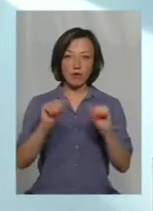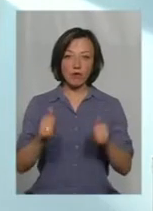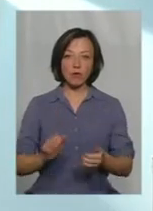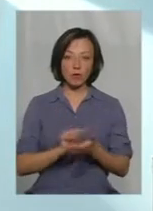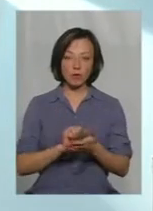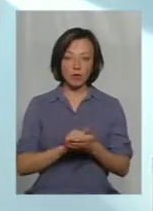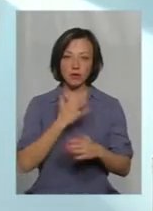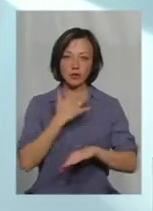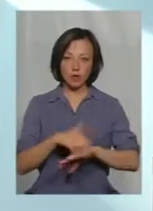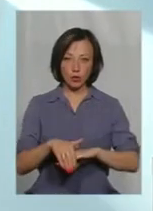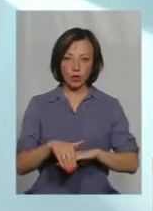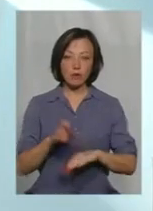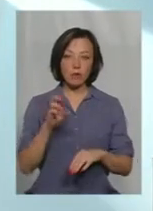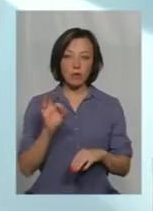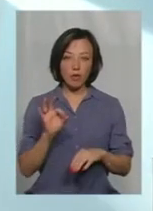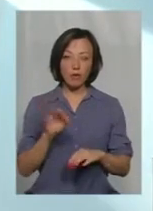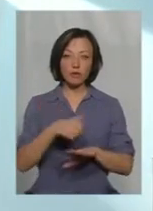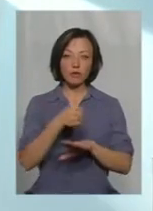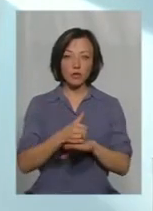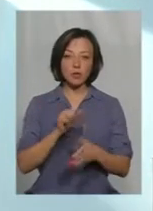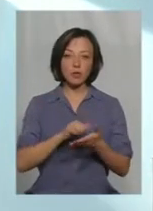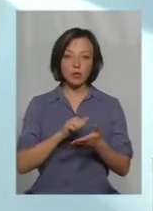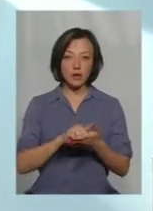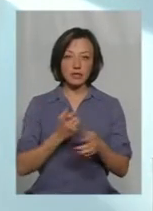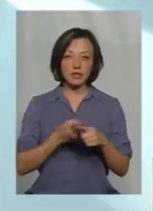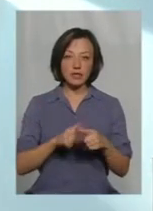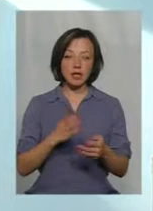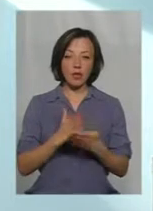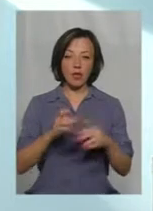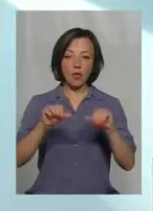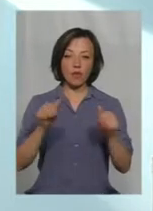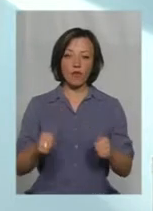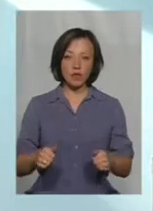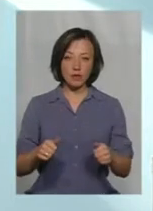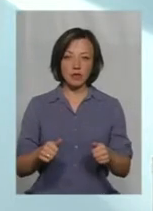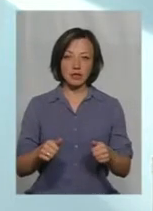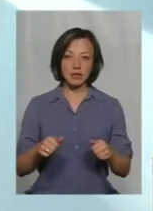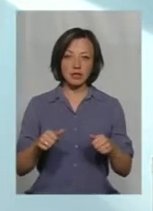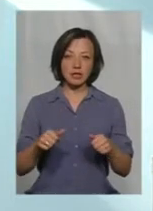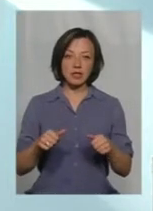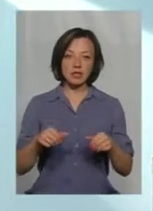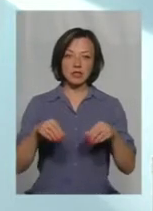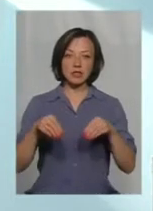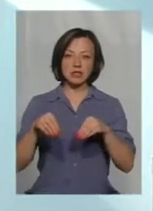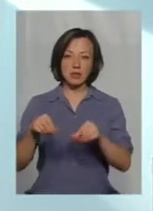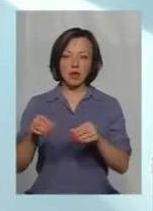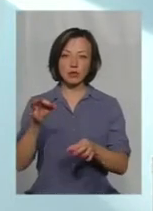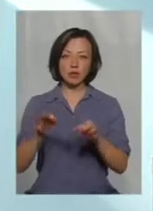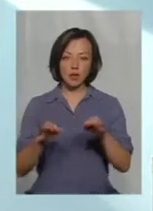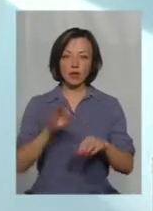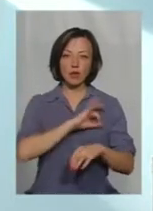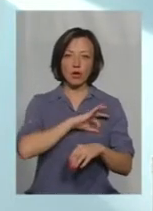документи за кордоном, тому що основними документами це є оформлення в земельному суді і в нотаріуса